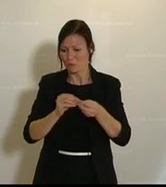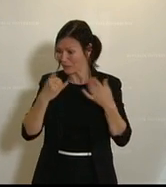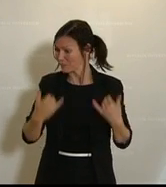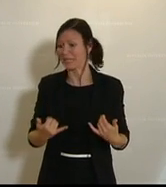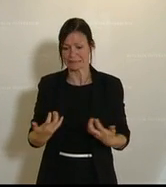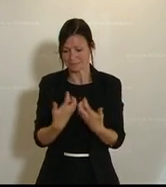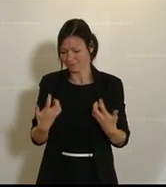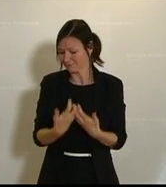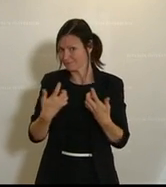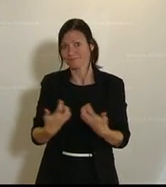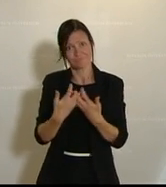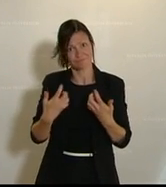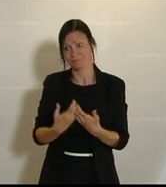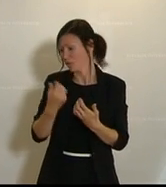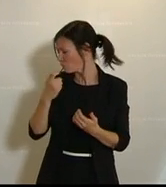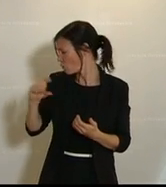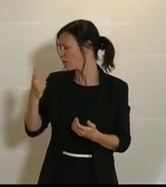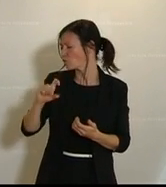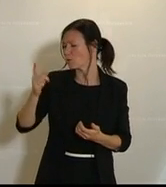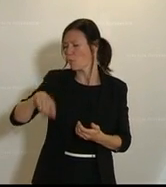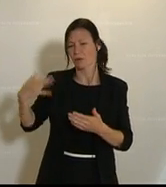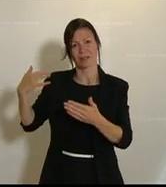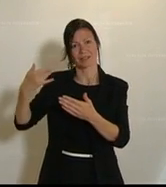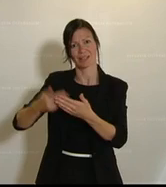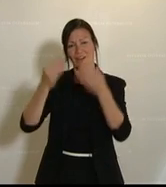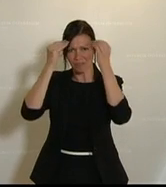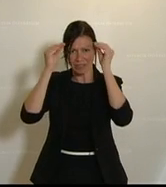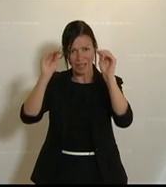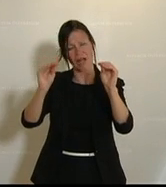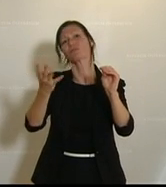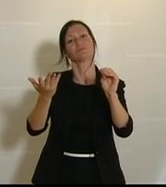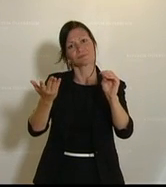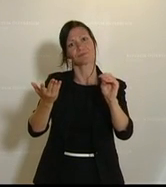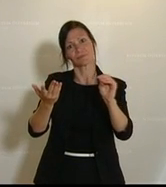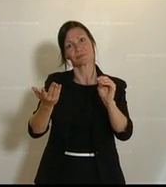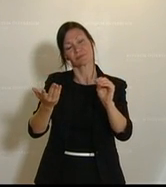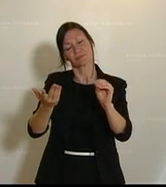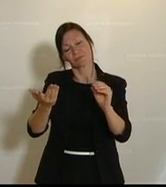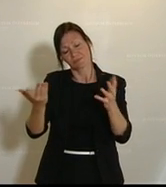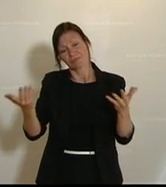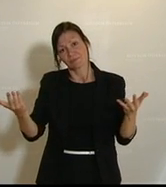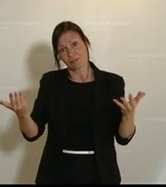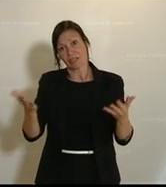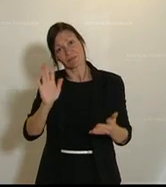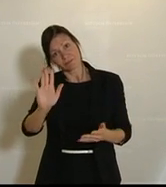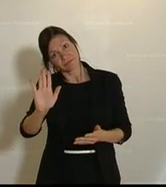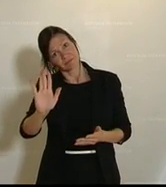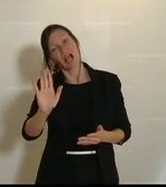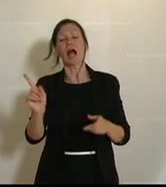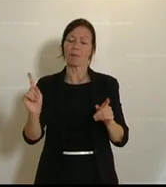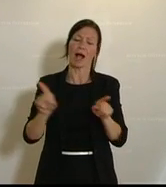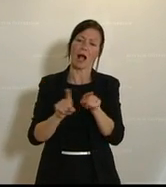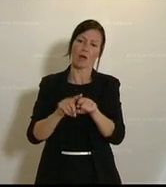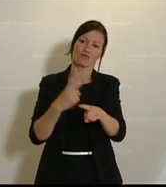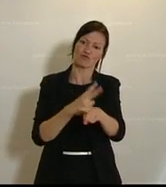haben in den letzten Wochen und Monaten, dass dieses Gefühl und dieses Vertrauen in Ihre Richtung, aber natürlich auch in Richtung des Staates